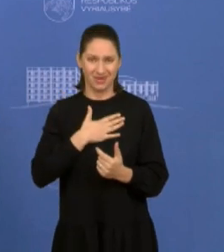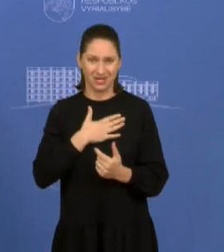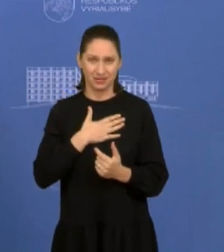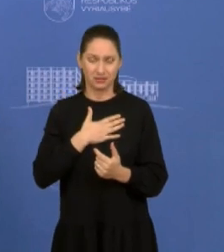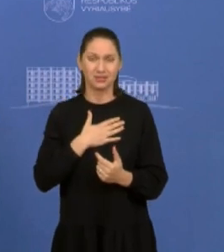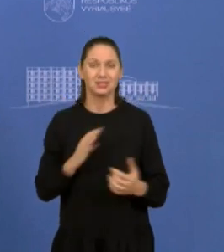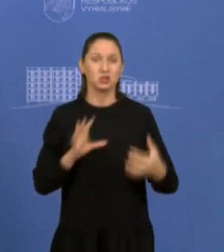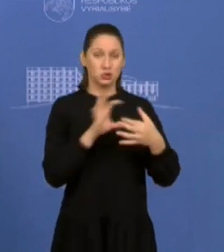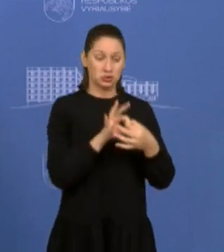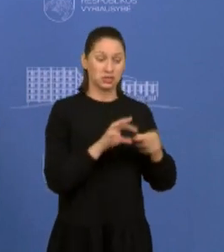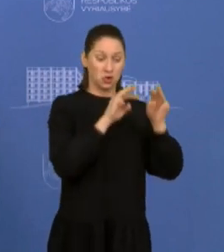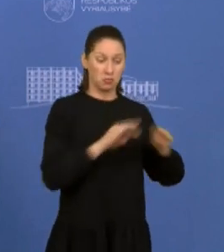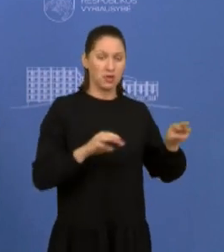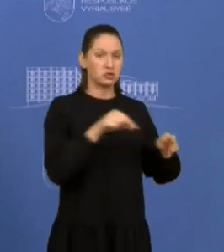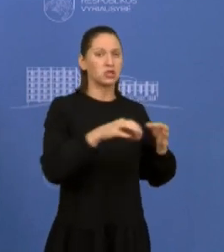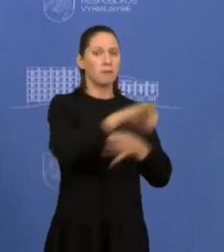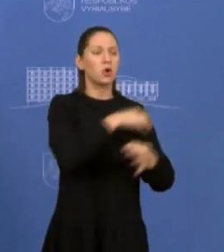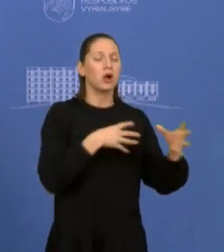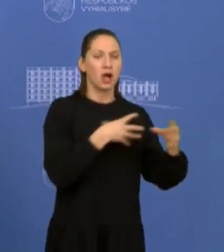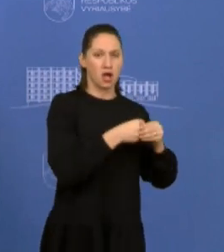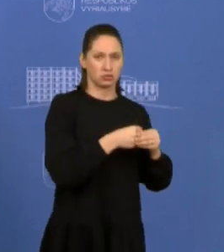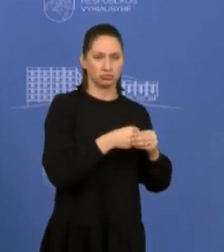su susisėkimo ministerija šitam projekte.